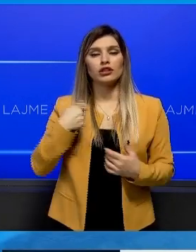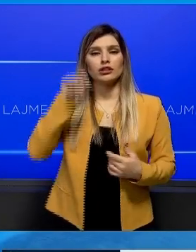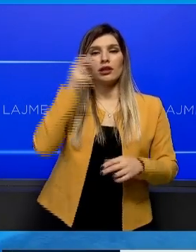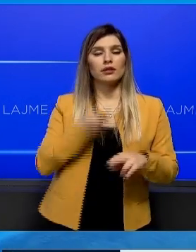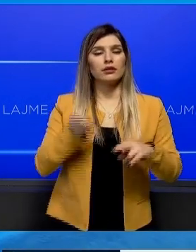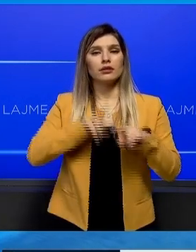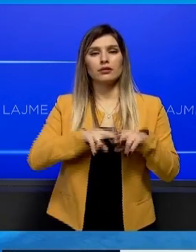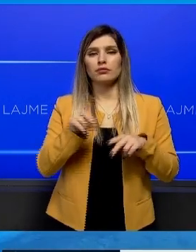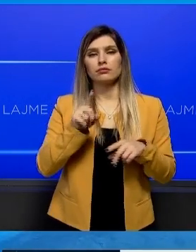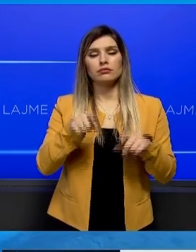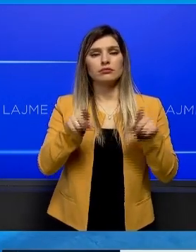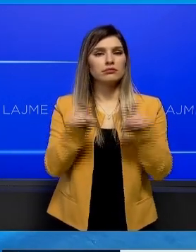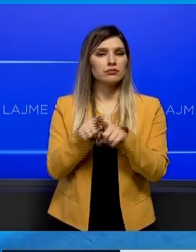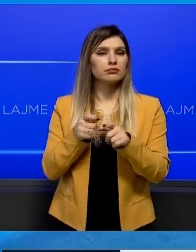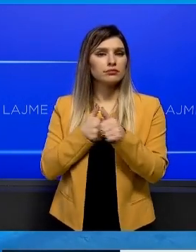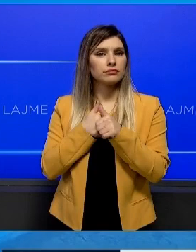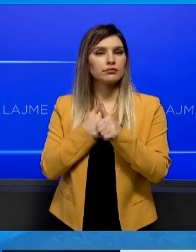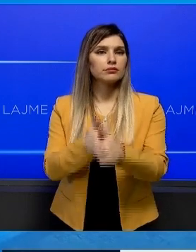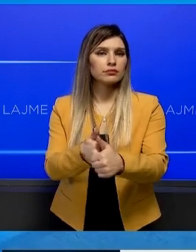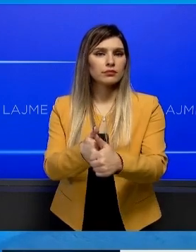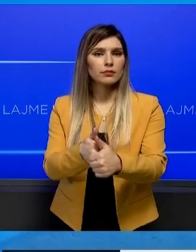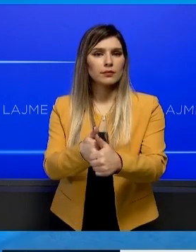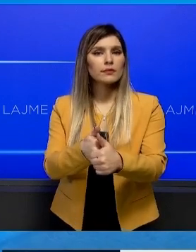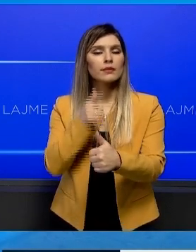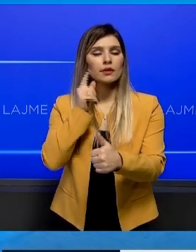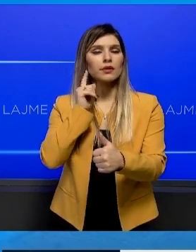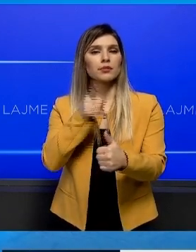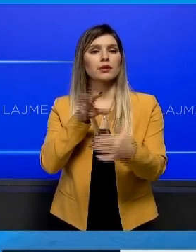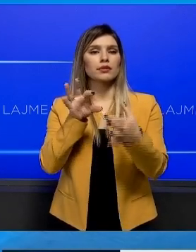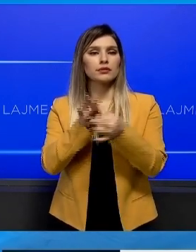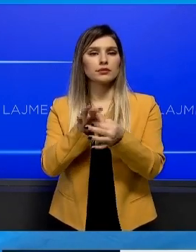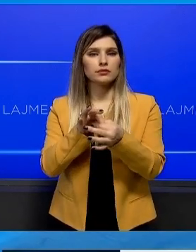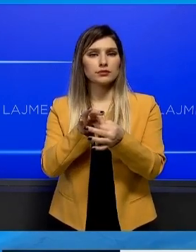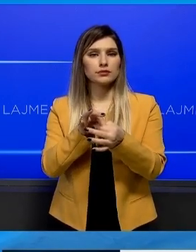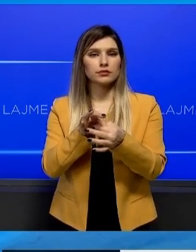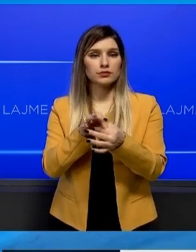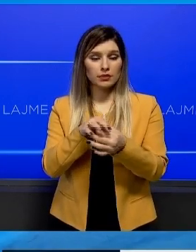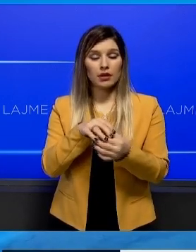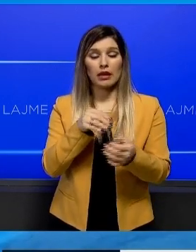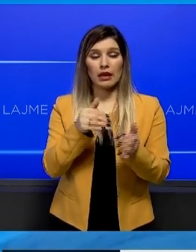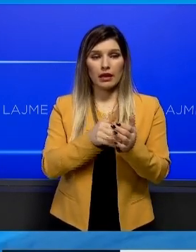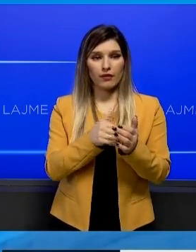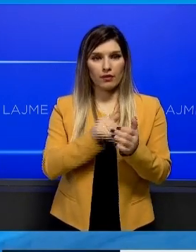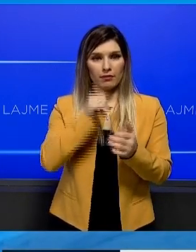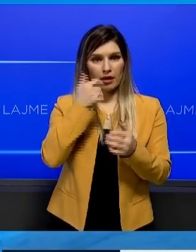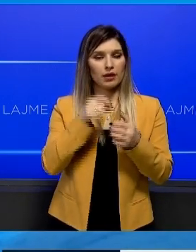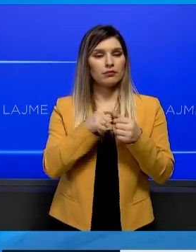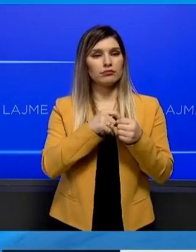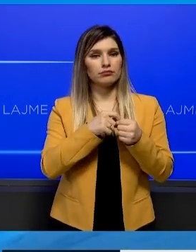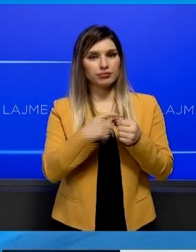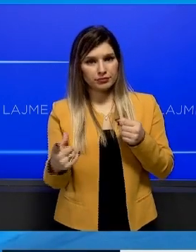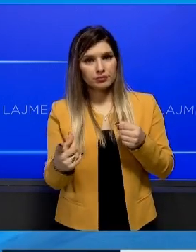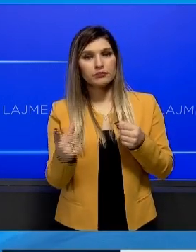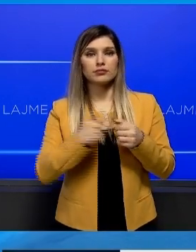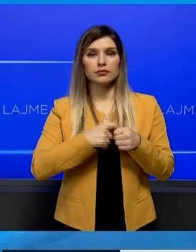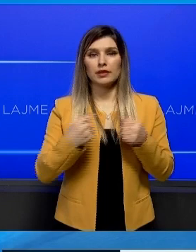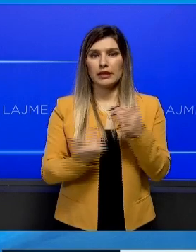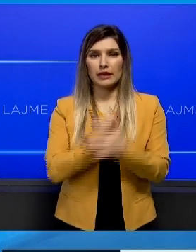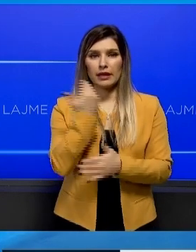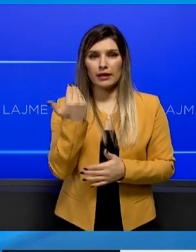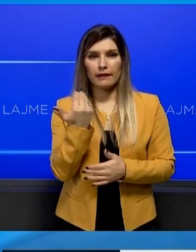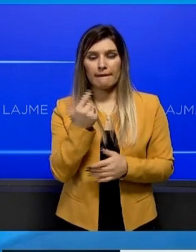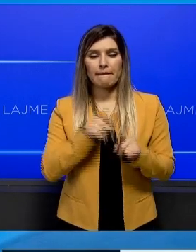do të ledzohet se cila matës e energjisë elektrike në vend, që bët një shkëputje tila dhe për një periud,